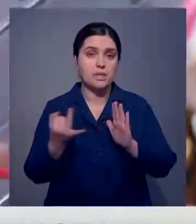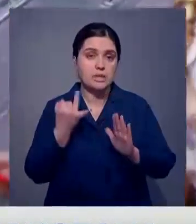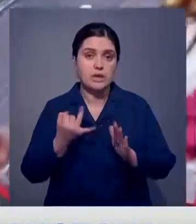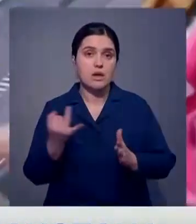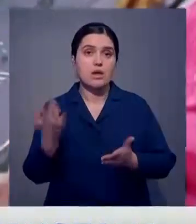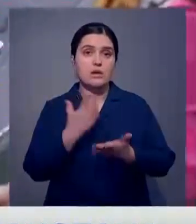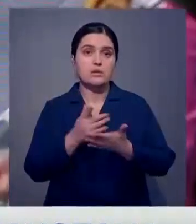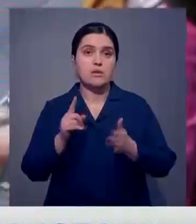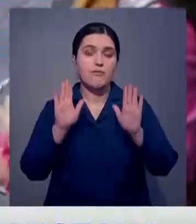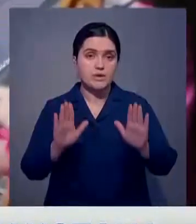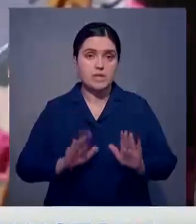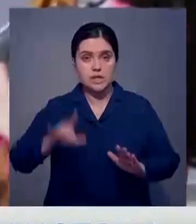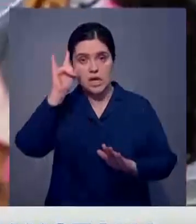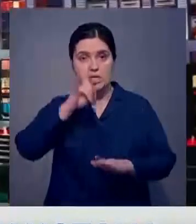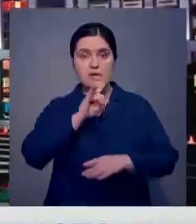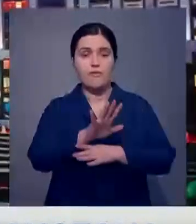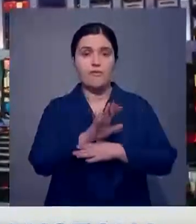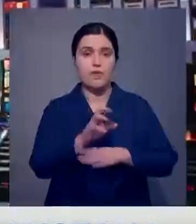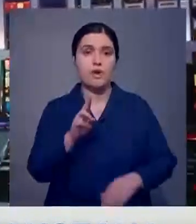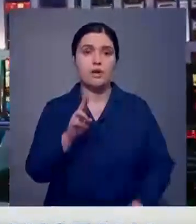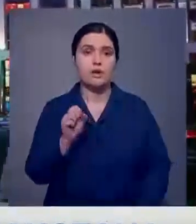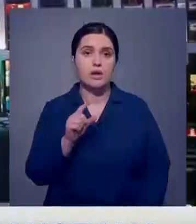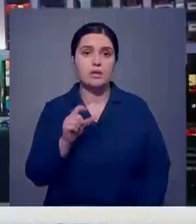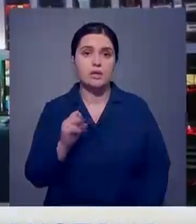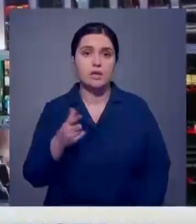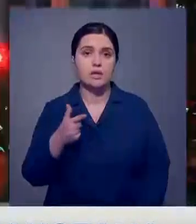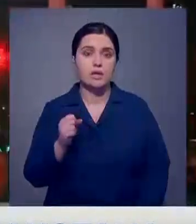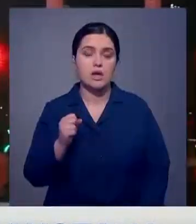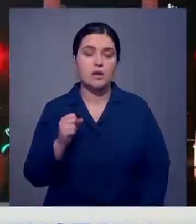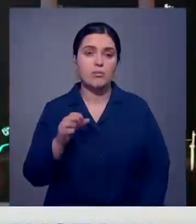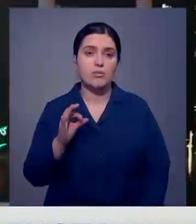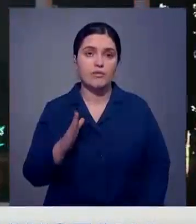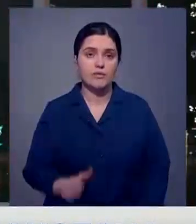праздничного вечера стала выставка казахстанского фотографа Турара Казангапова.